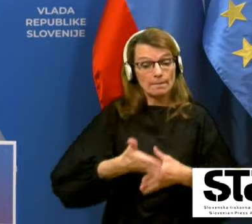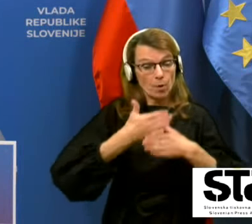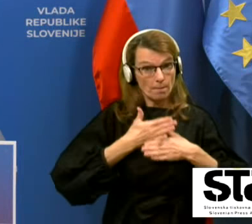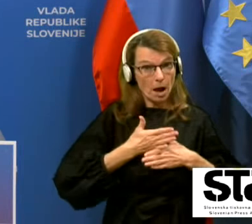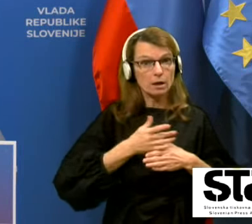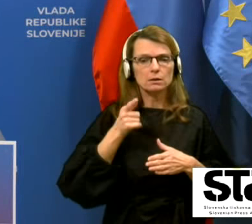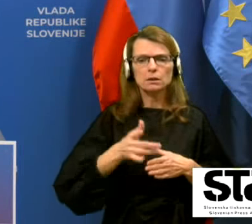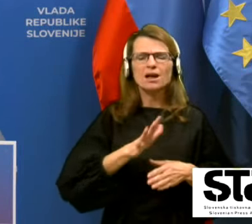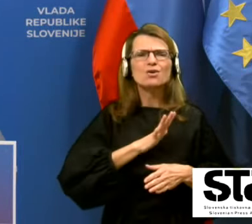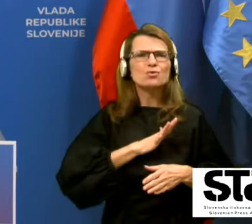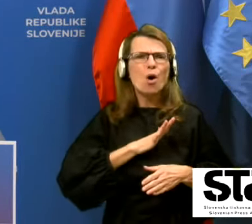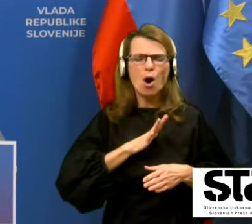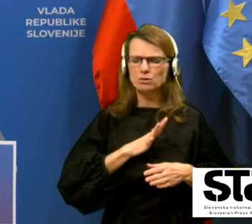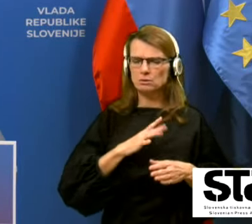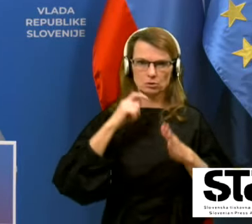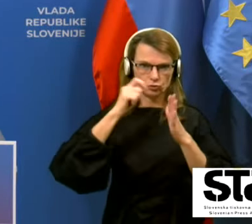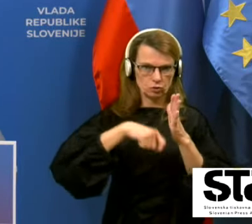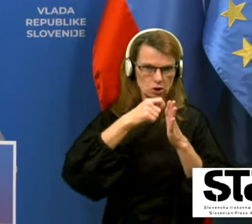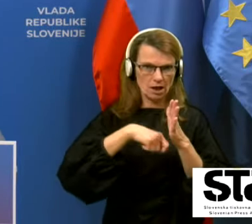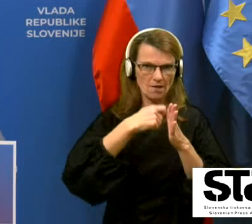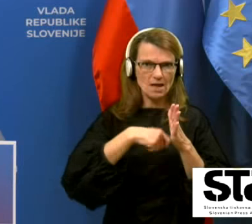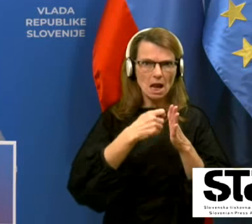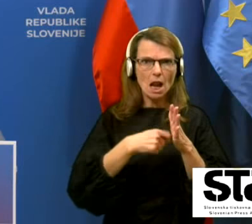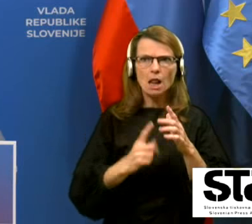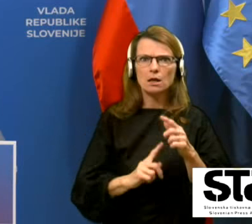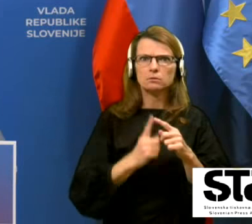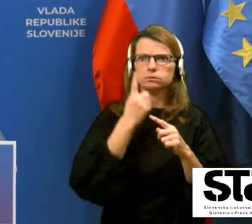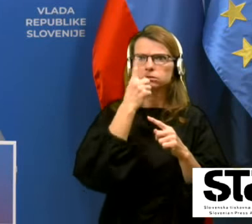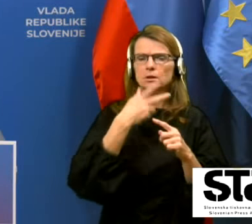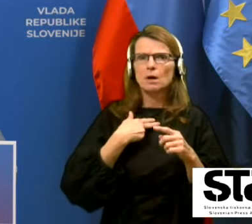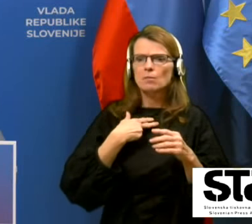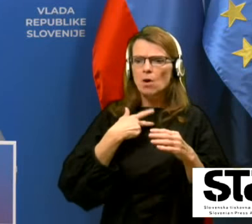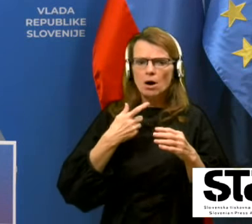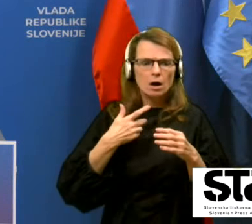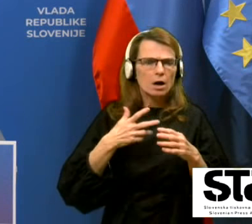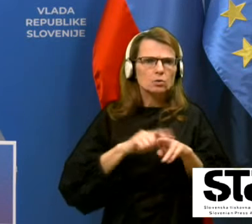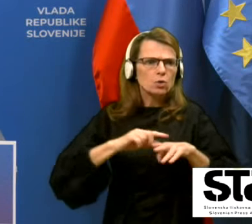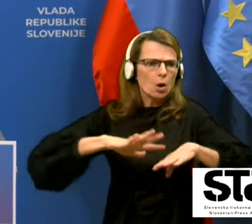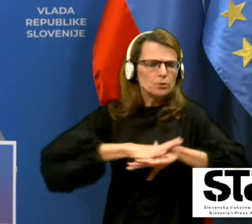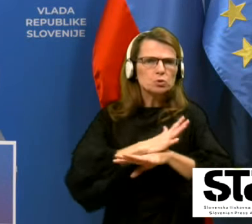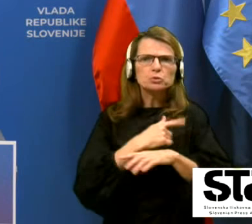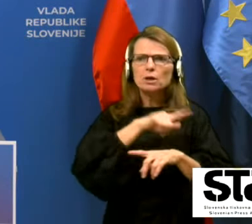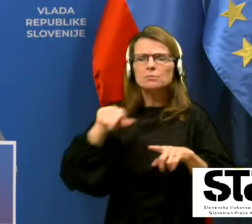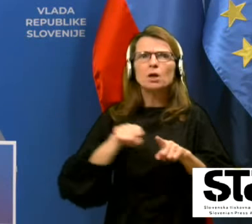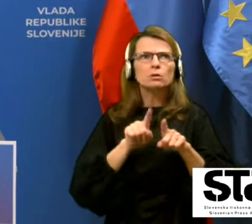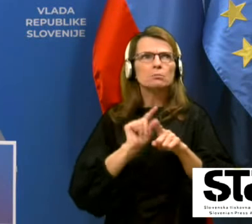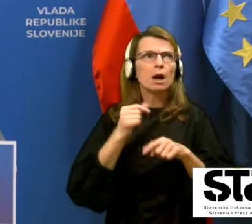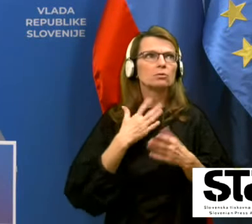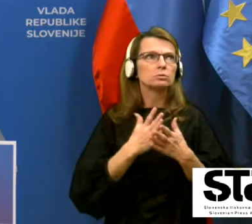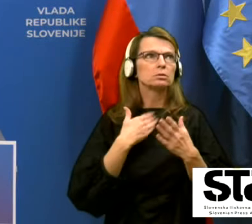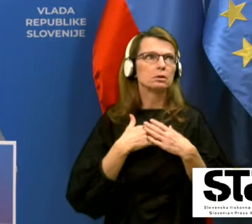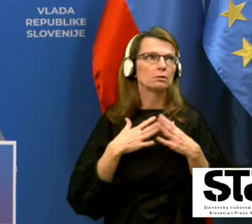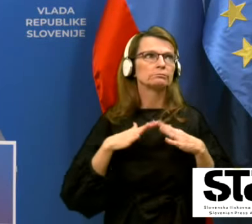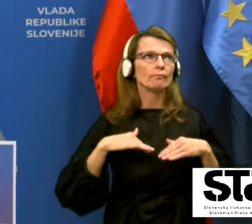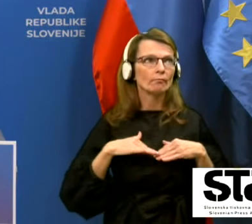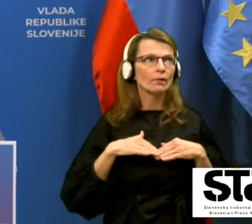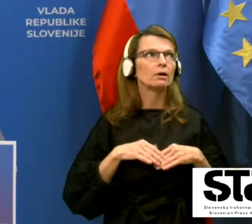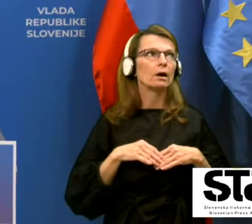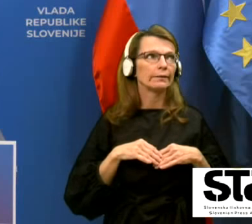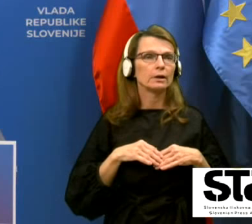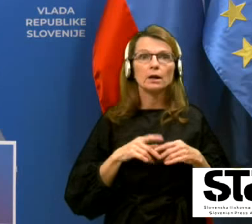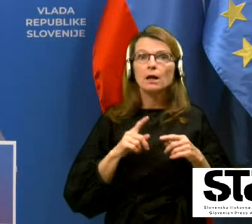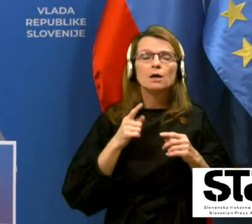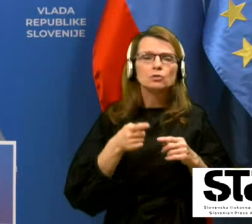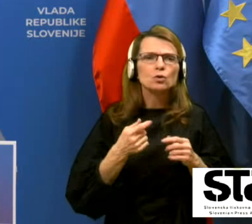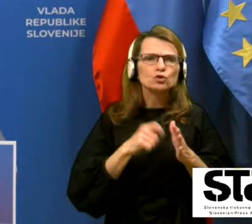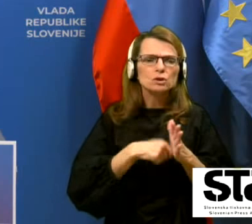da te grozne številke, za katere, kašenkrat pa imamo občutek, da ratamo mogoče tudi topi, imamo pač število umrlih na dan,